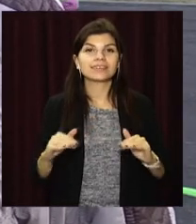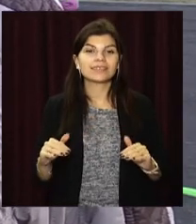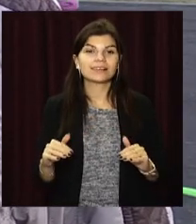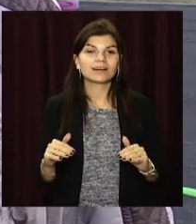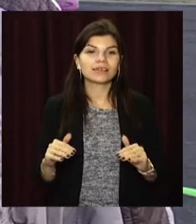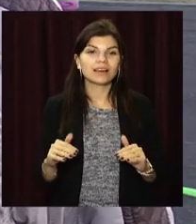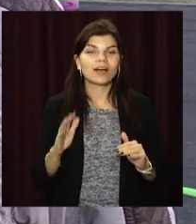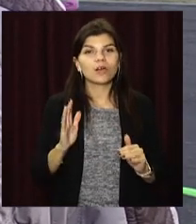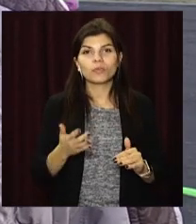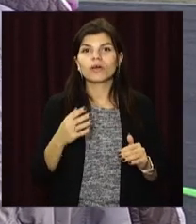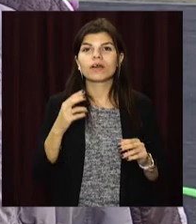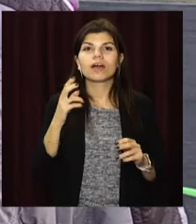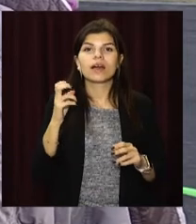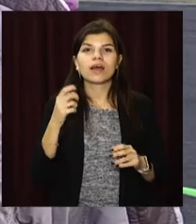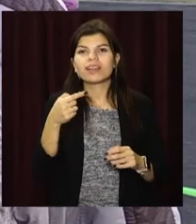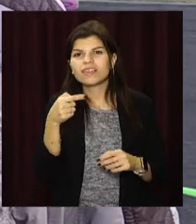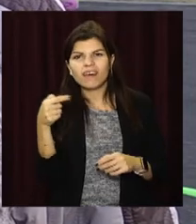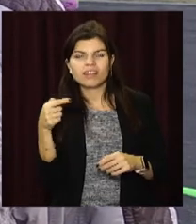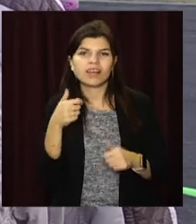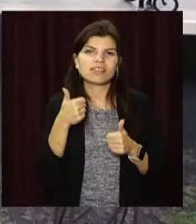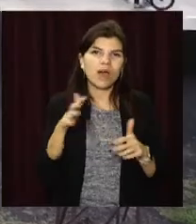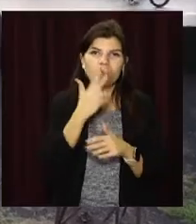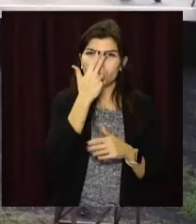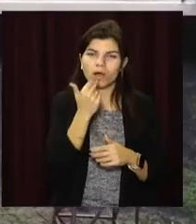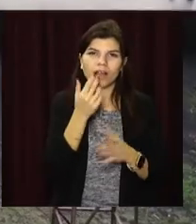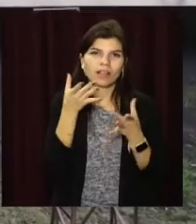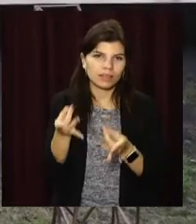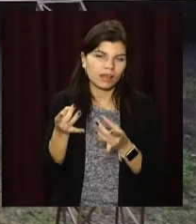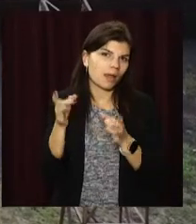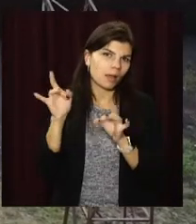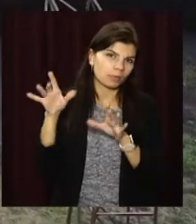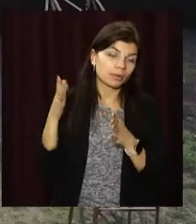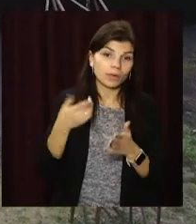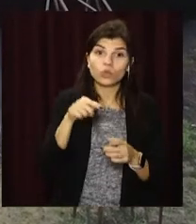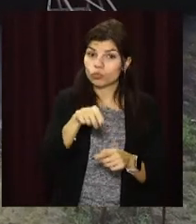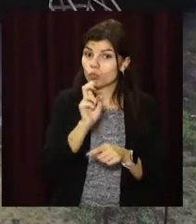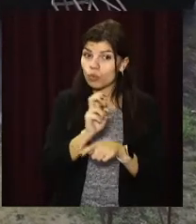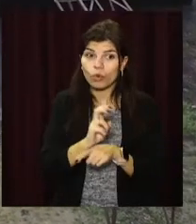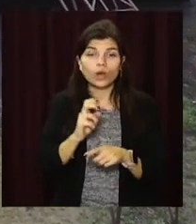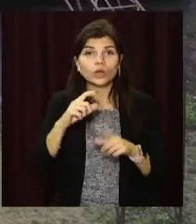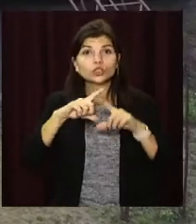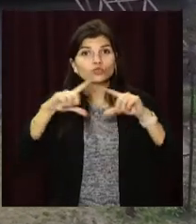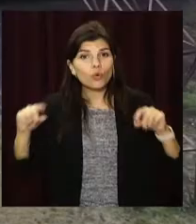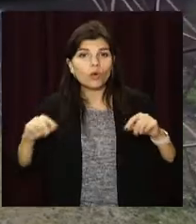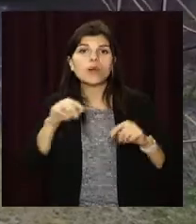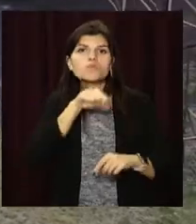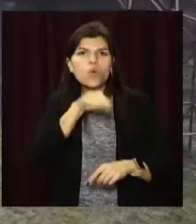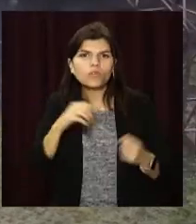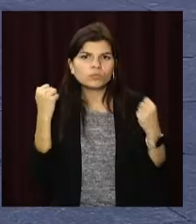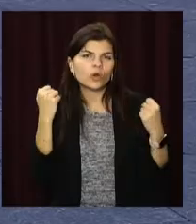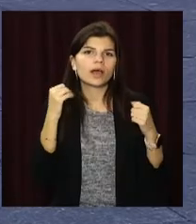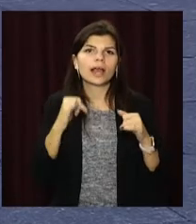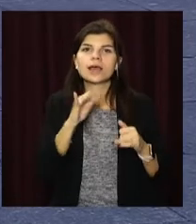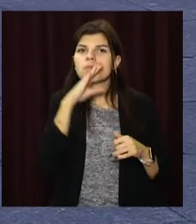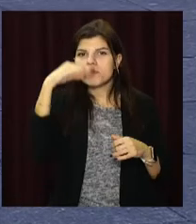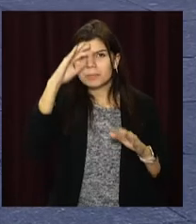відволікатися від негативних звичок. Сюди приходять і школярі, і професійні спортсмени, і батьки з малечею.